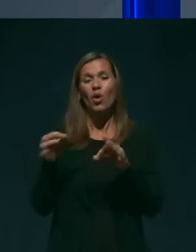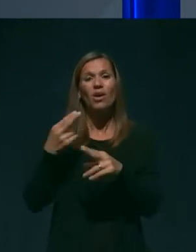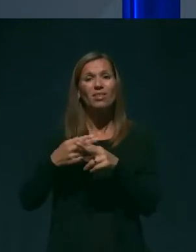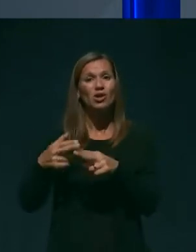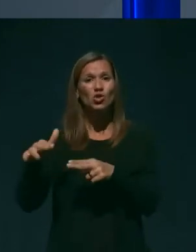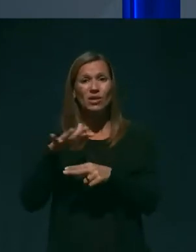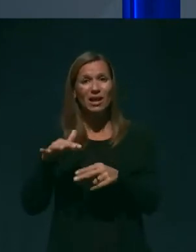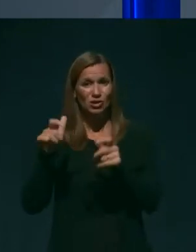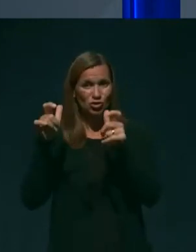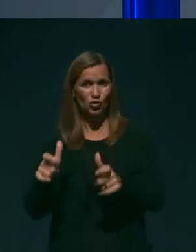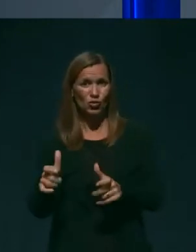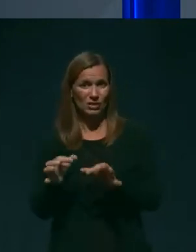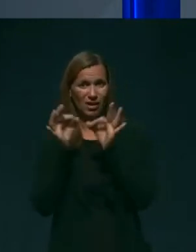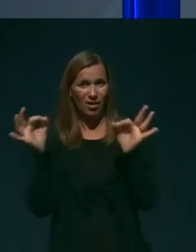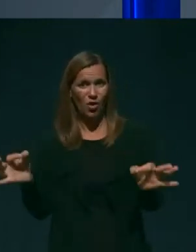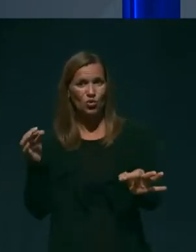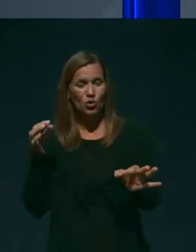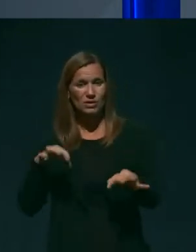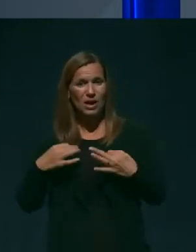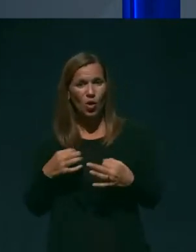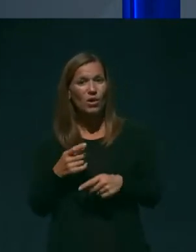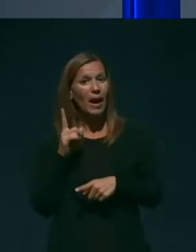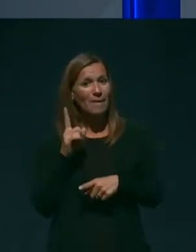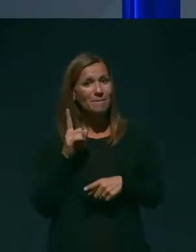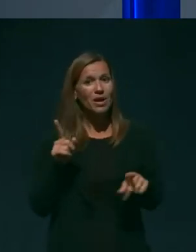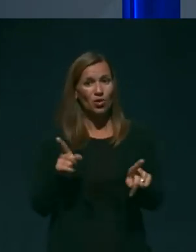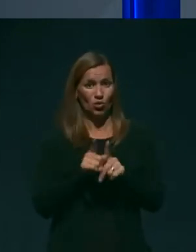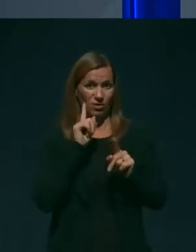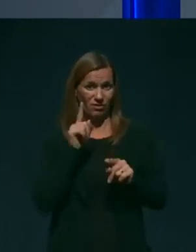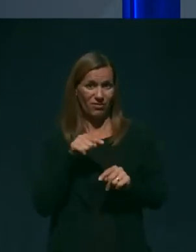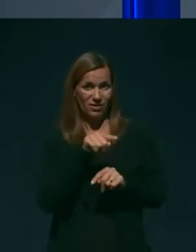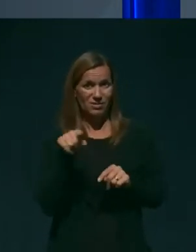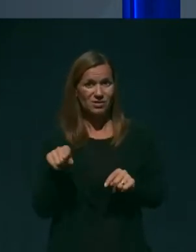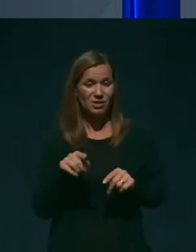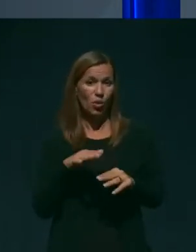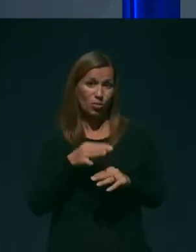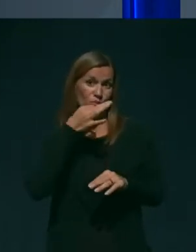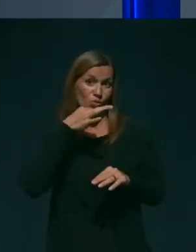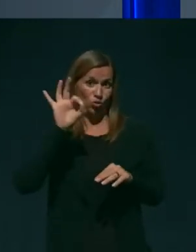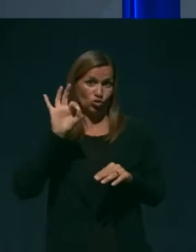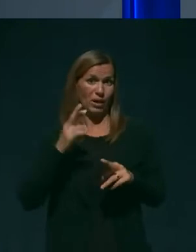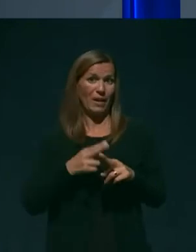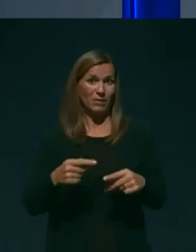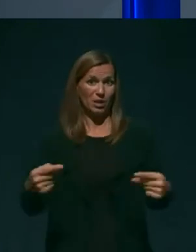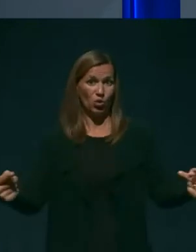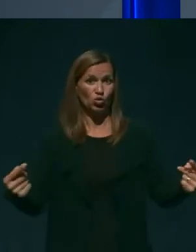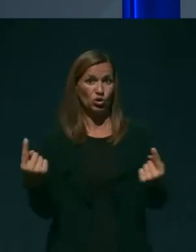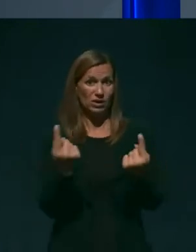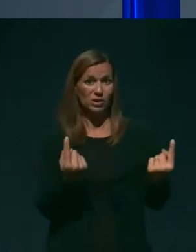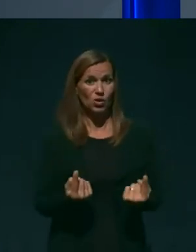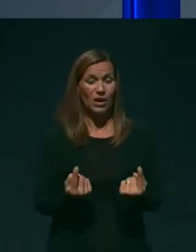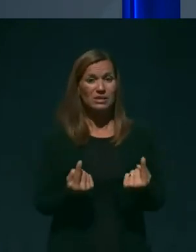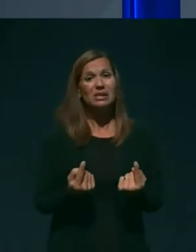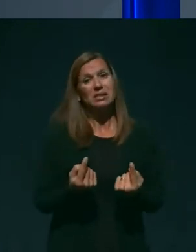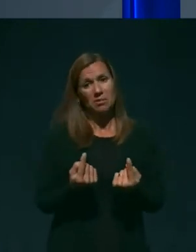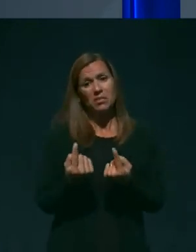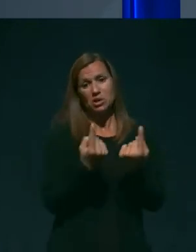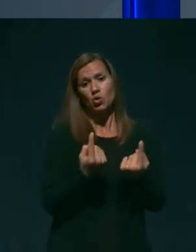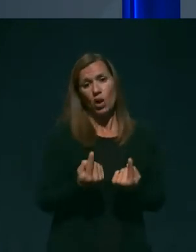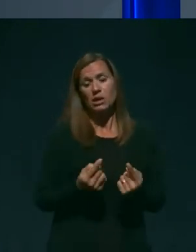zdravje, ampak kot veste, ob izboljšenje epidemiroški situaciji se različne stvari sproščajo,